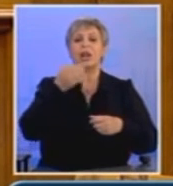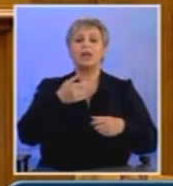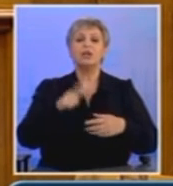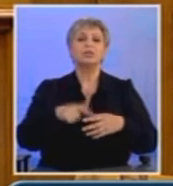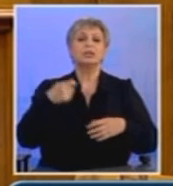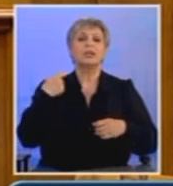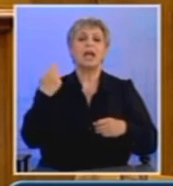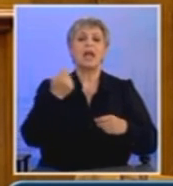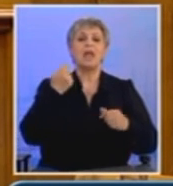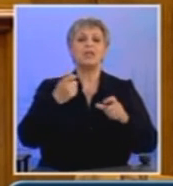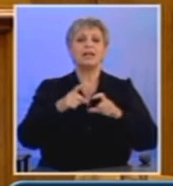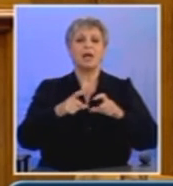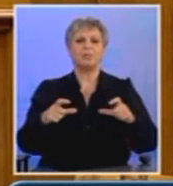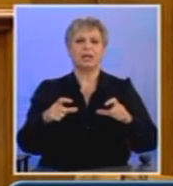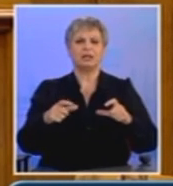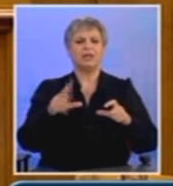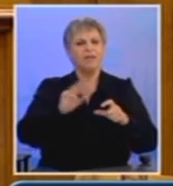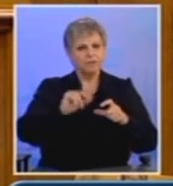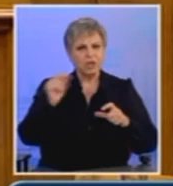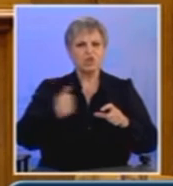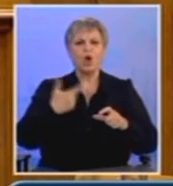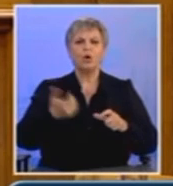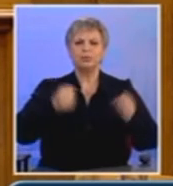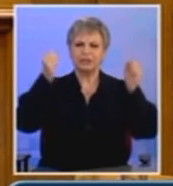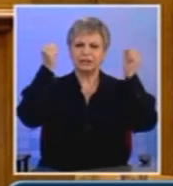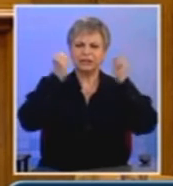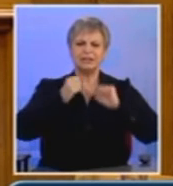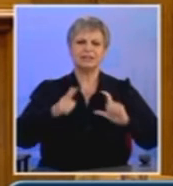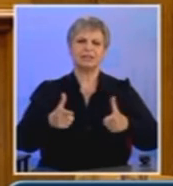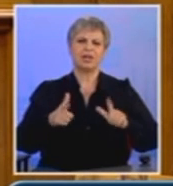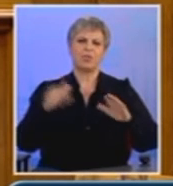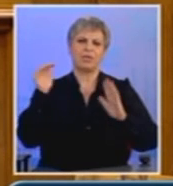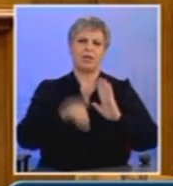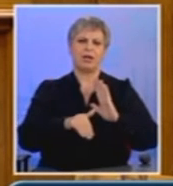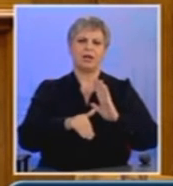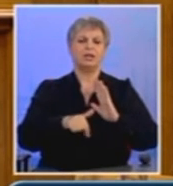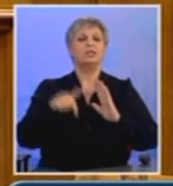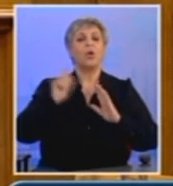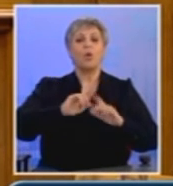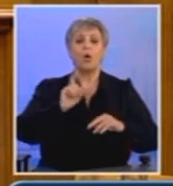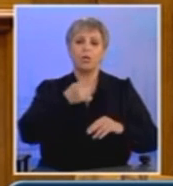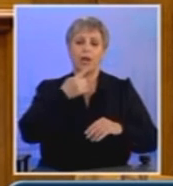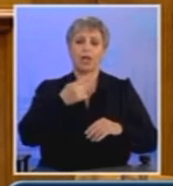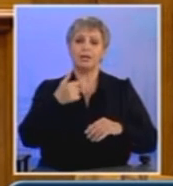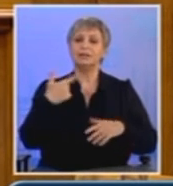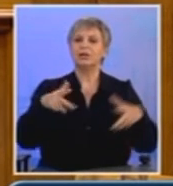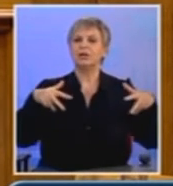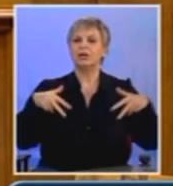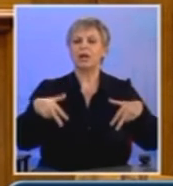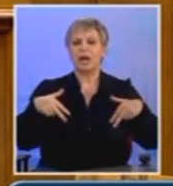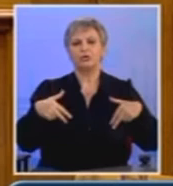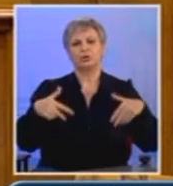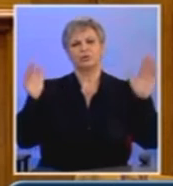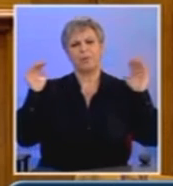της χρεοκοπίας του λαού. Όλοι μαζί προβάλλουν το φόβητρο της κρατικής χρεοκοπίας για να δεχτεί ο λαός τον πιο αργό